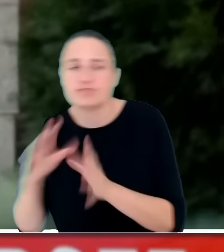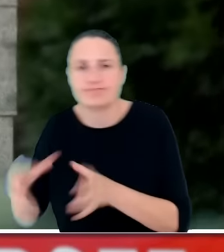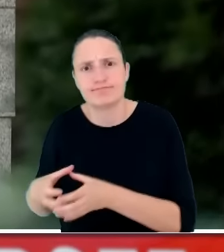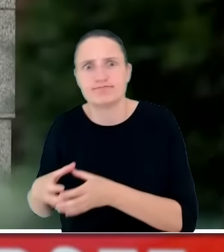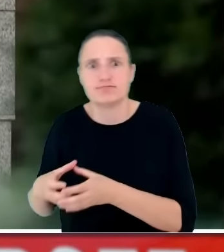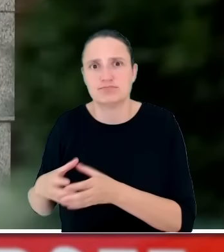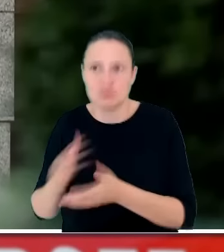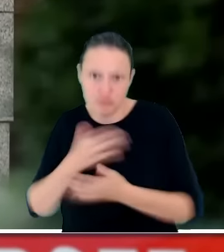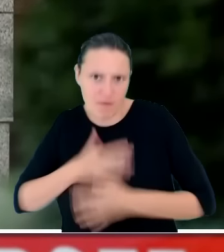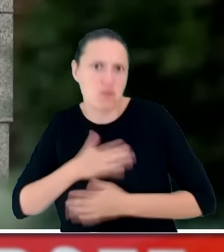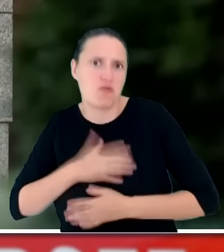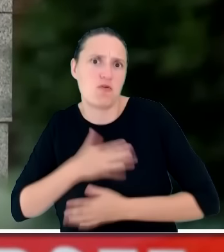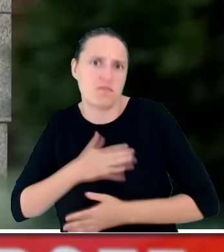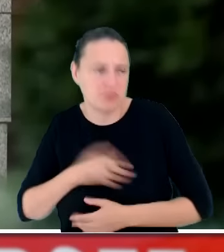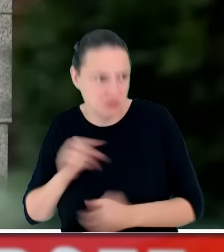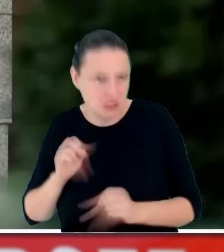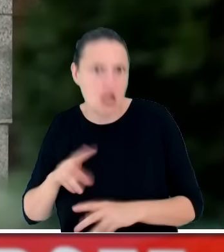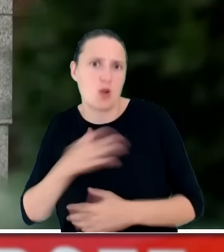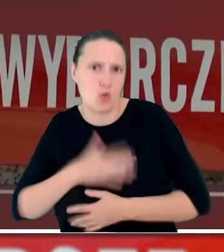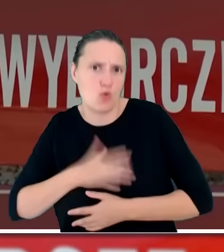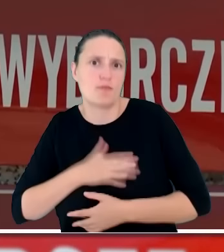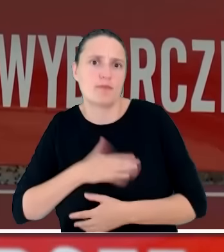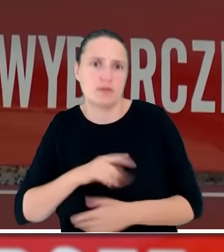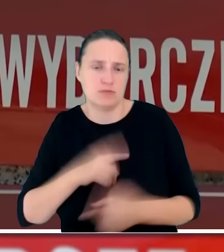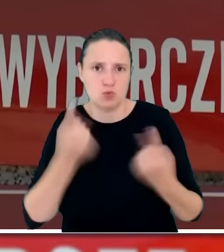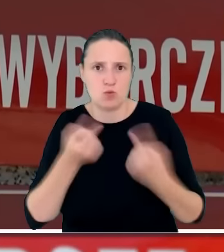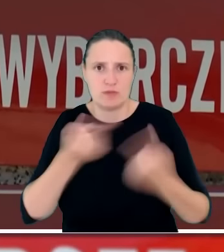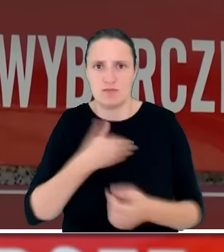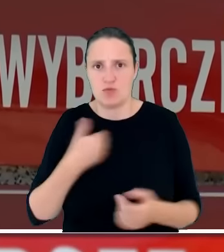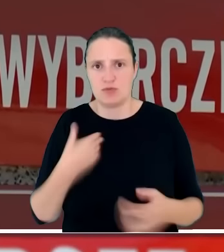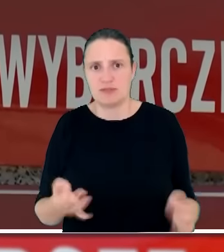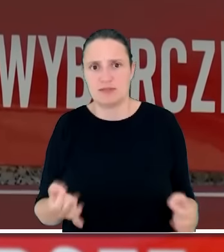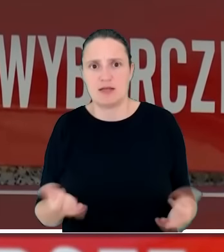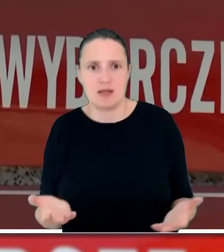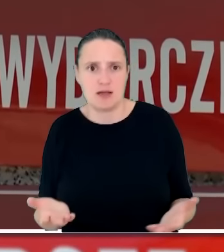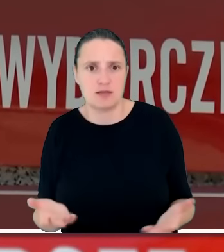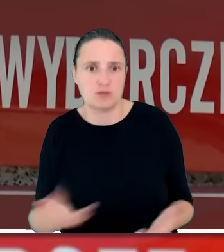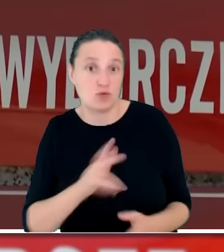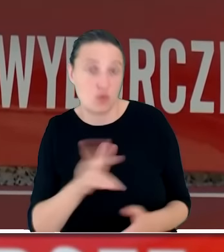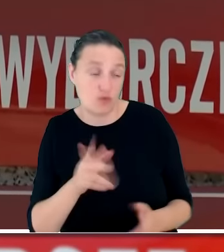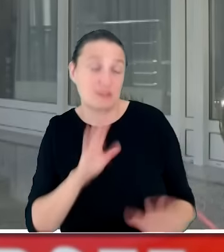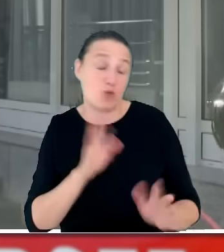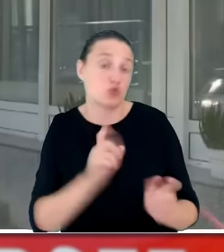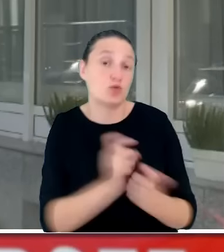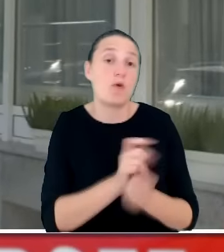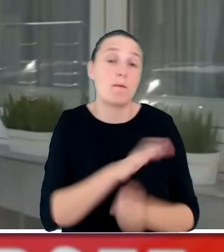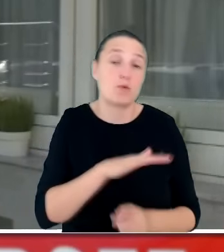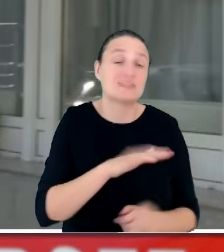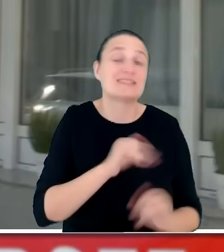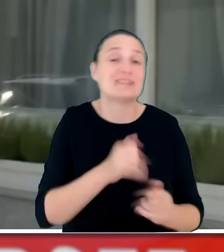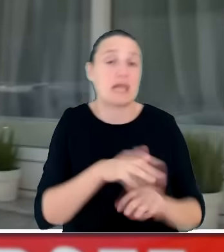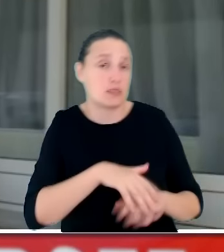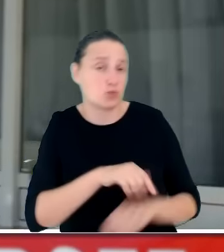entuzjastycznie nastawione do tego, co dzieje się w kraju, do tych działań i do tego, w jaki sposób traktowana jest przede wszystkim opozycja.